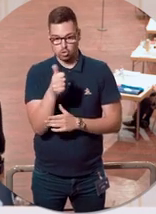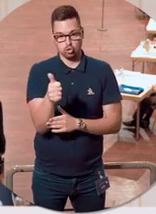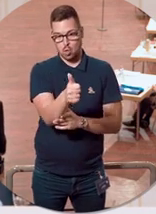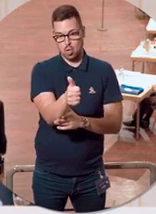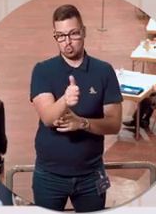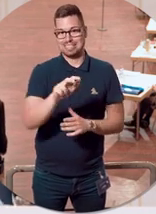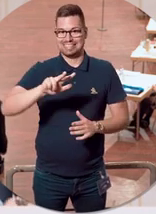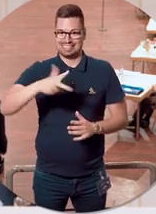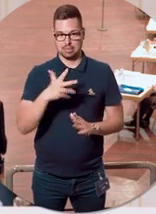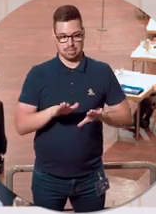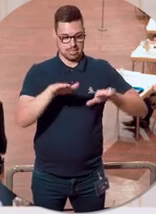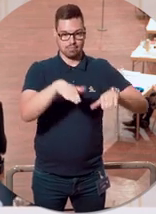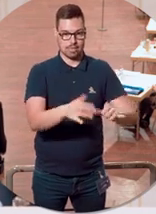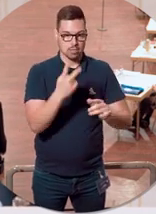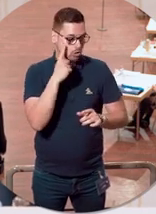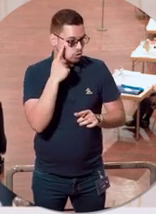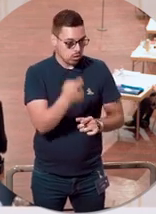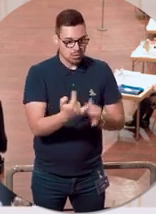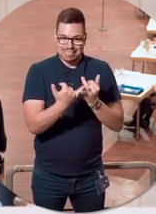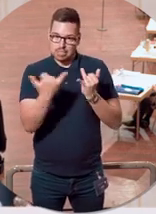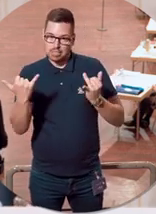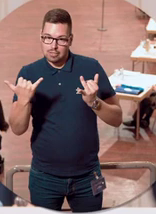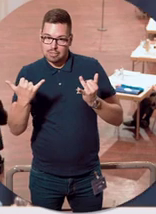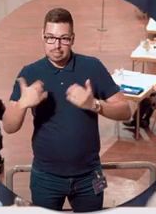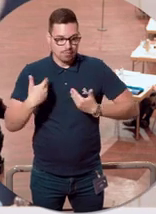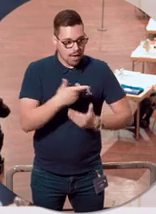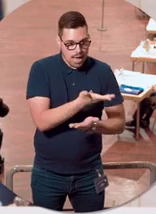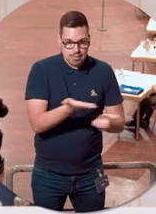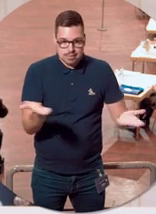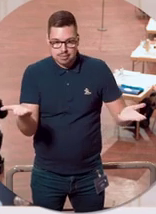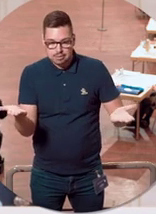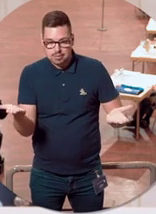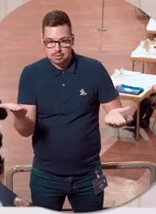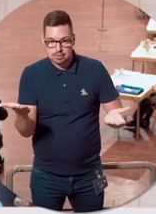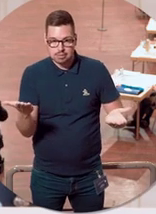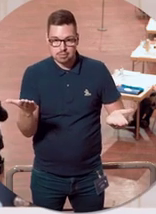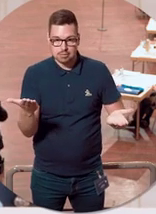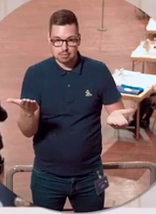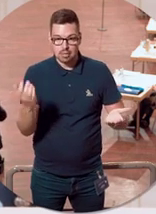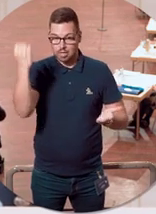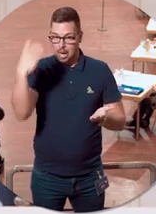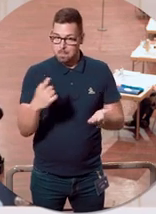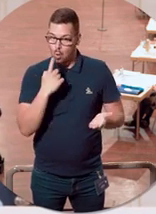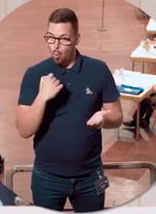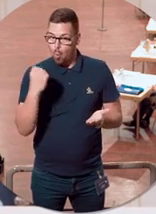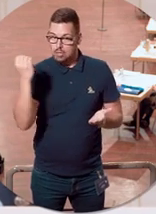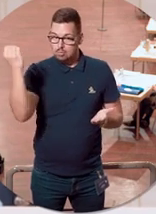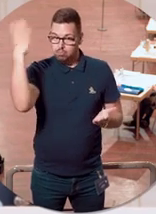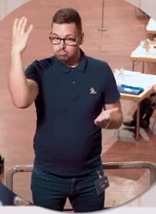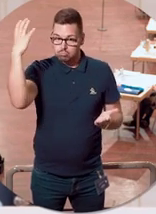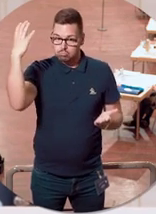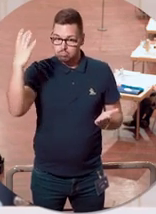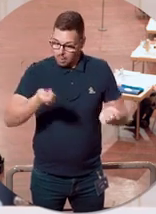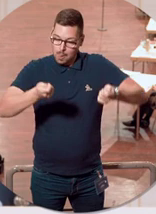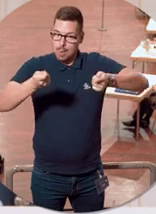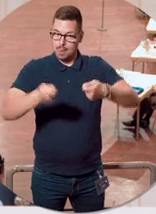der dritten Welle, um zu schauen, wie verhält es sich dort? Ist die Ampel dadurch rot? Muss man gegebenenfalls auch einen weitgehenden